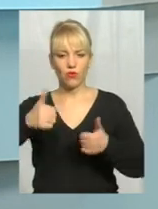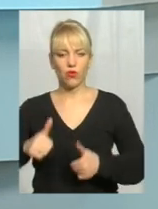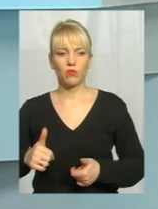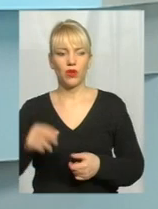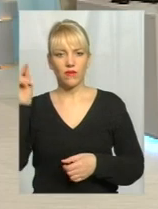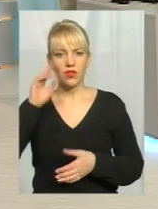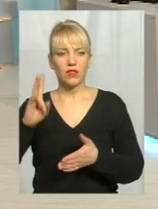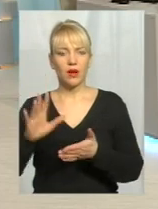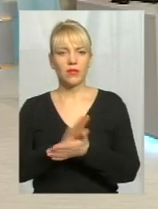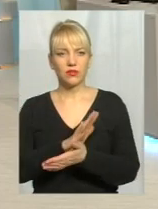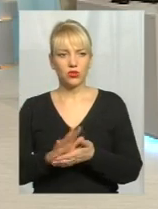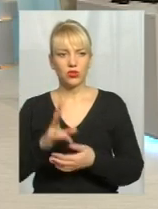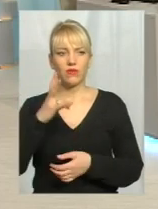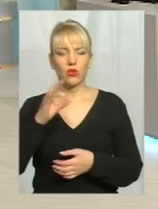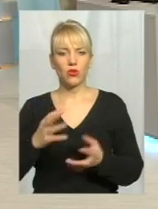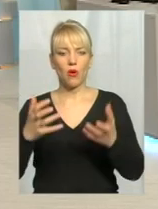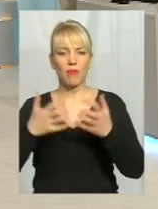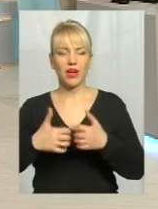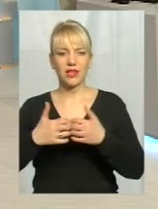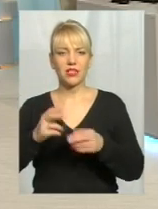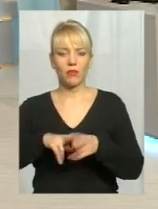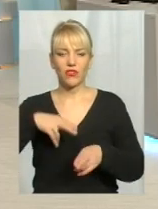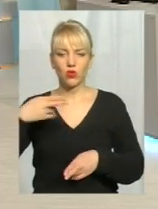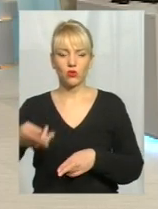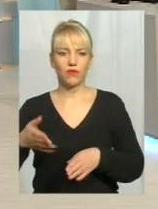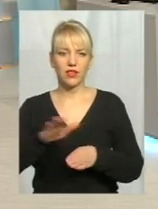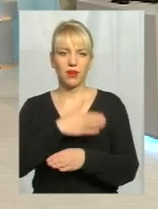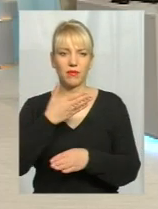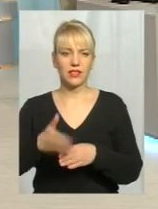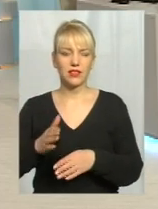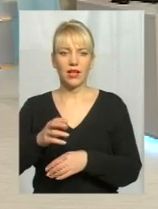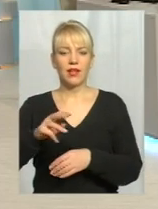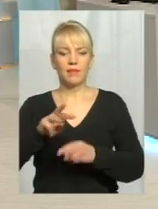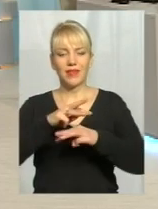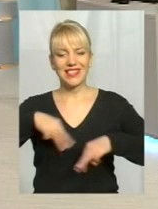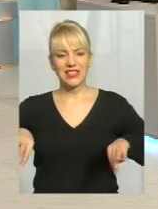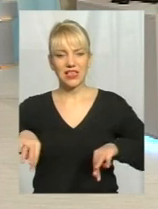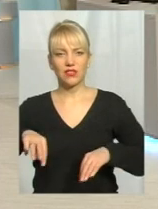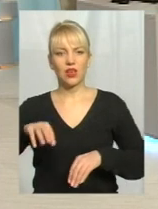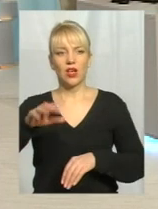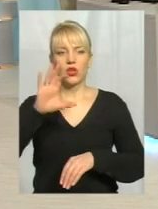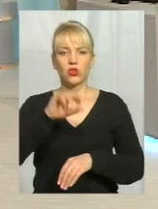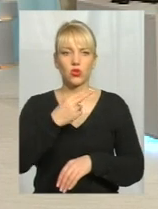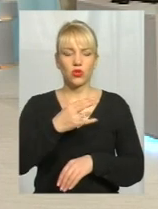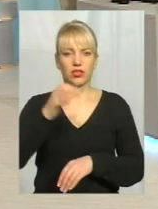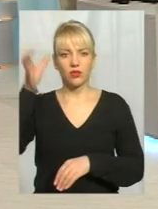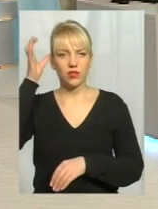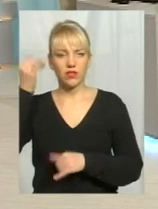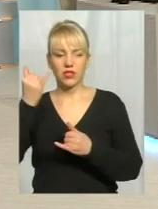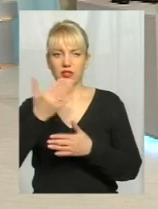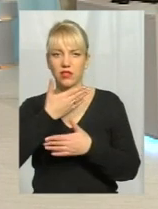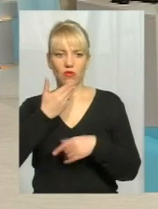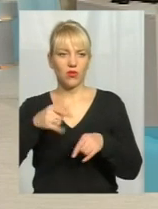безкоштовно на державному, але механізми відшкодування між Мінсосвітою і Мінссоцем немає. Стану на сьогодні не розроблено.